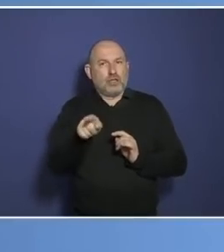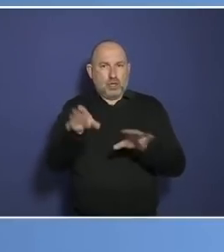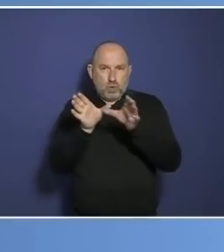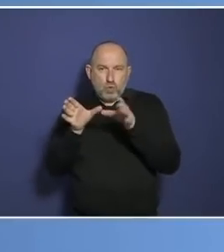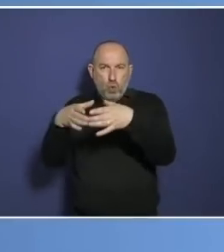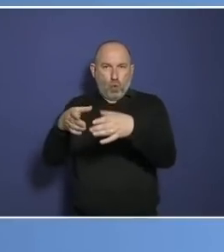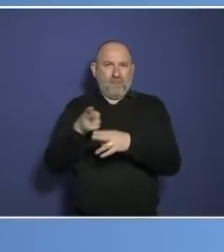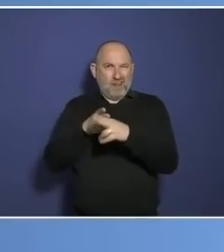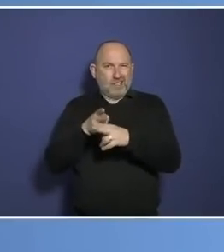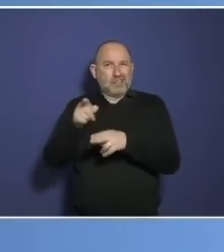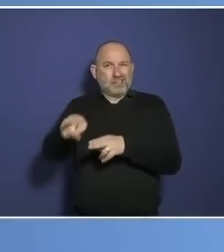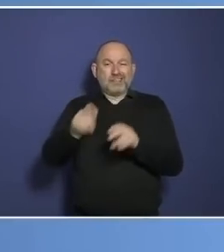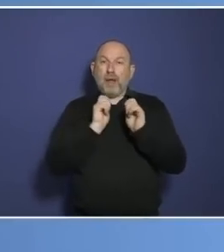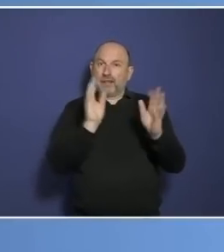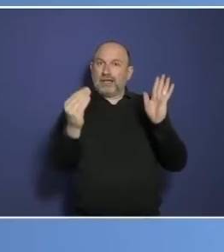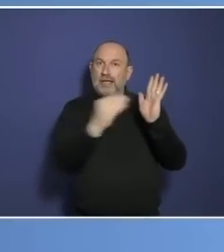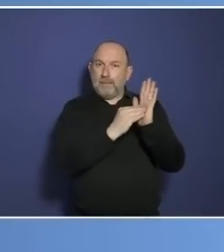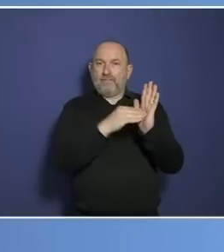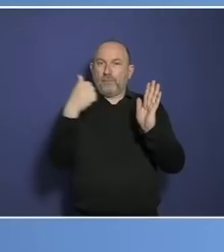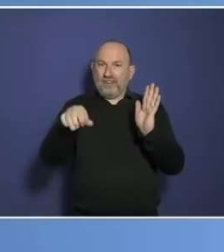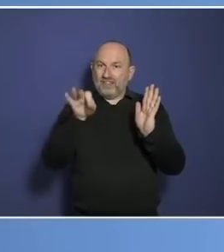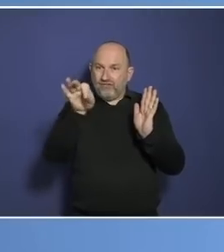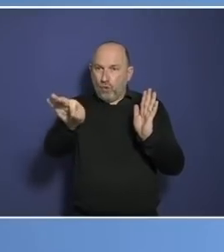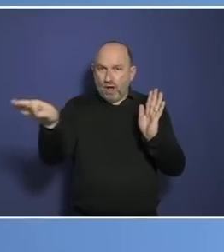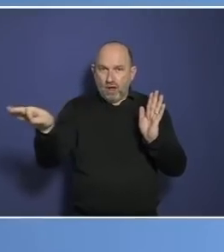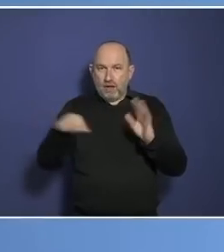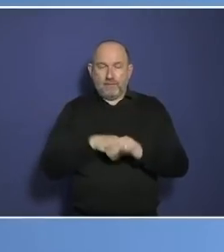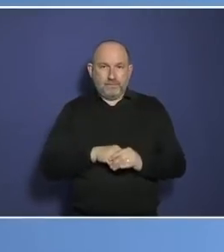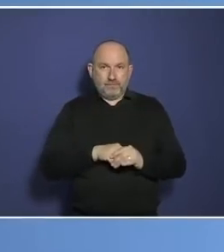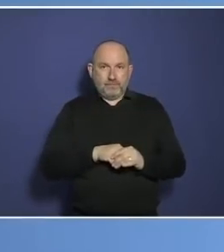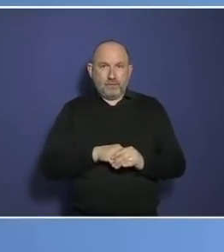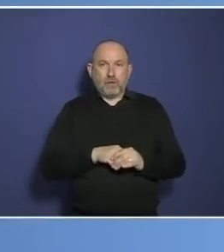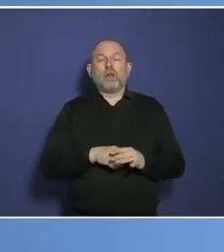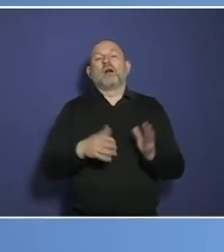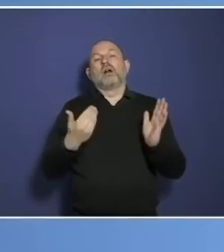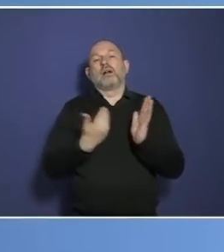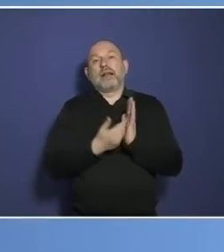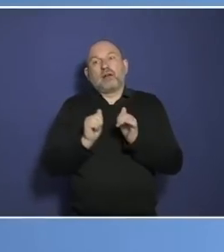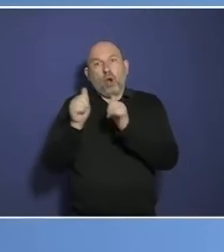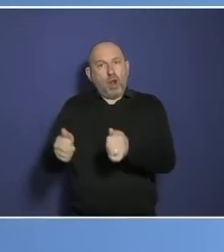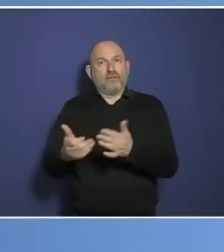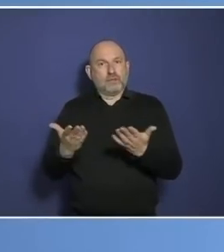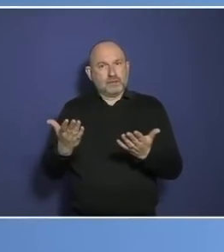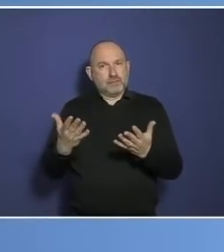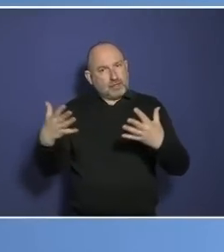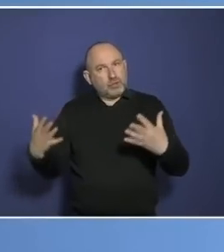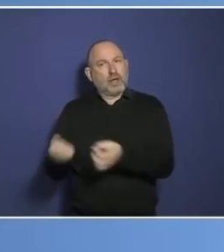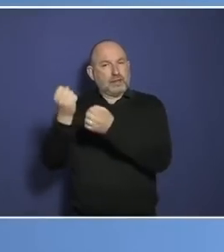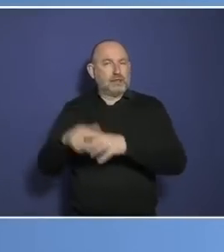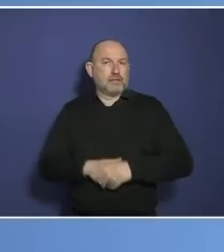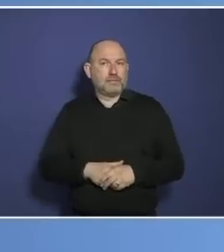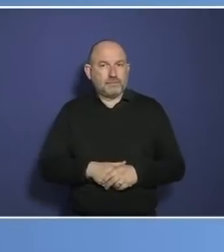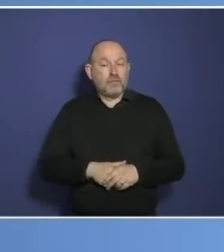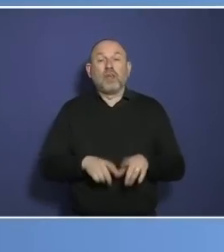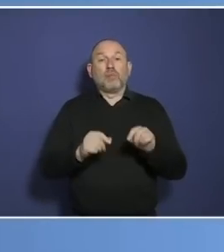schauen, wie viele Menschen generell sterben. Aktuell 3000 Menschen pro Tag deutschlandweit. Und wie gesagt, hier in der